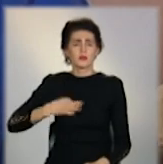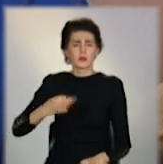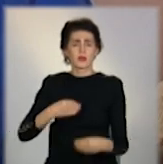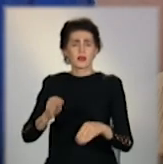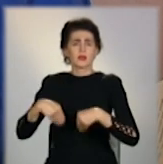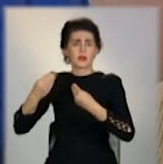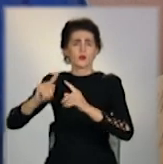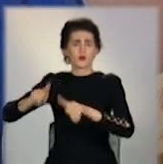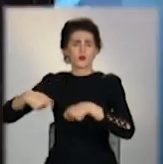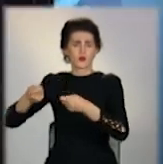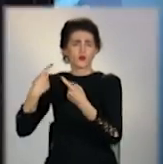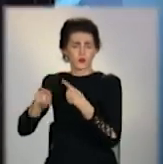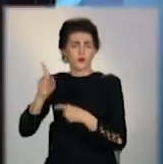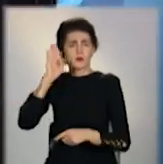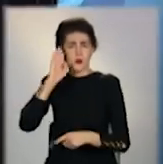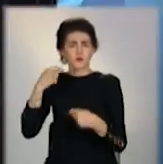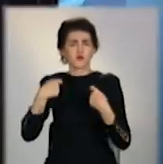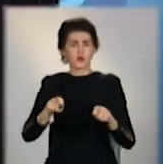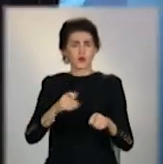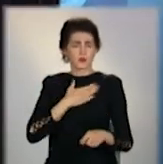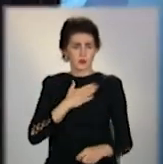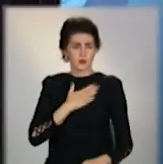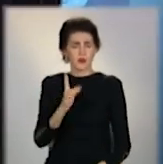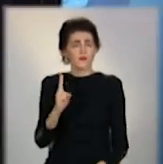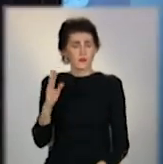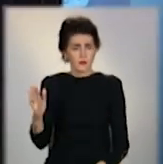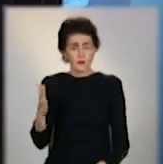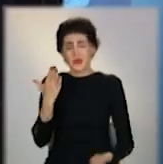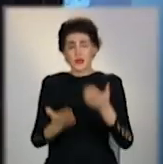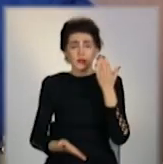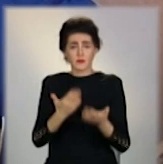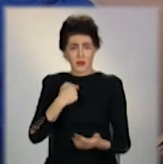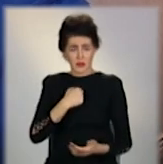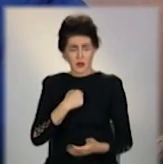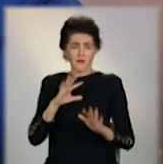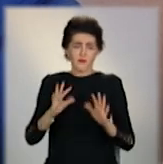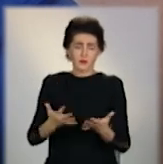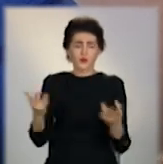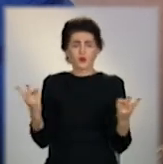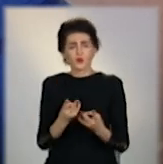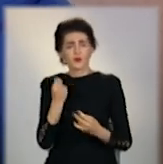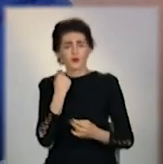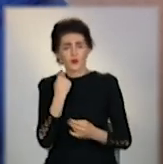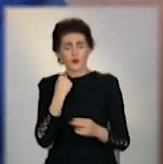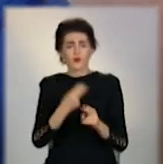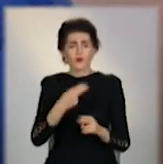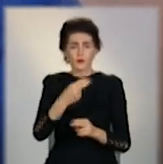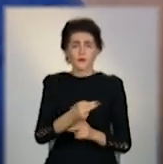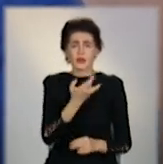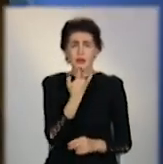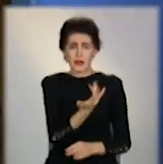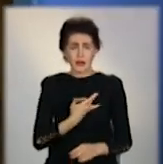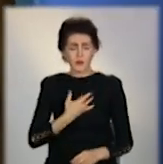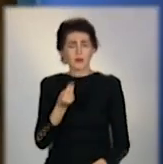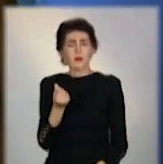довереність Бушуєву продати нашу квартиру. І навіть якщо я тебе дозна якісь гроші, значить ти требу